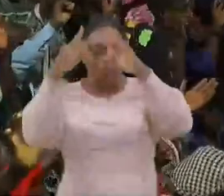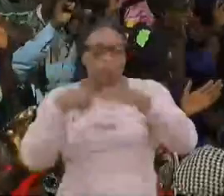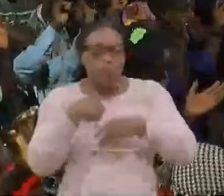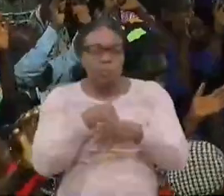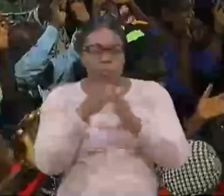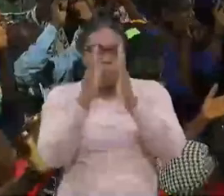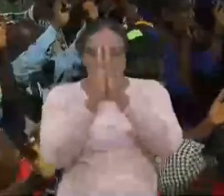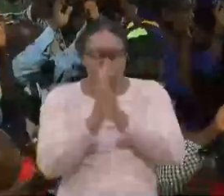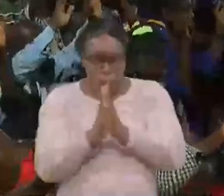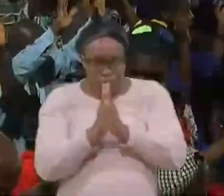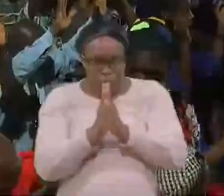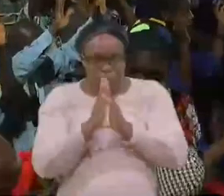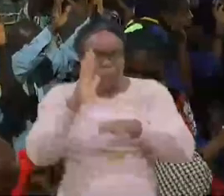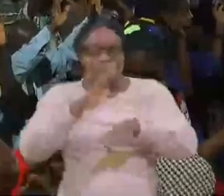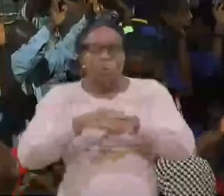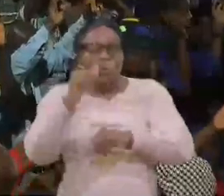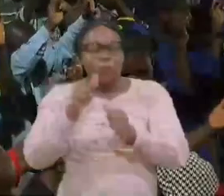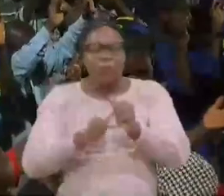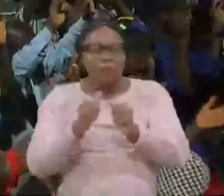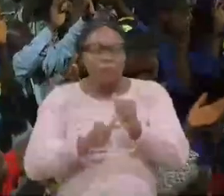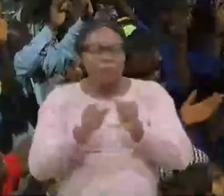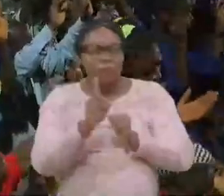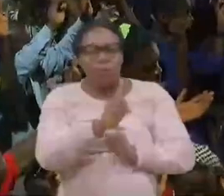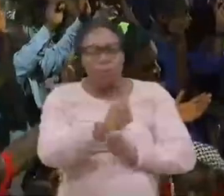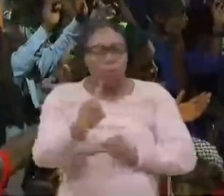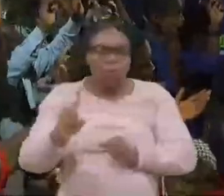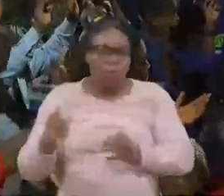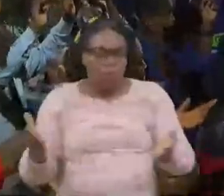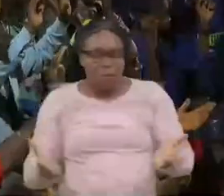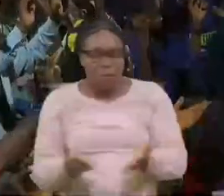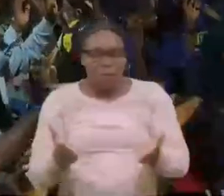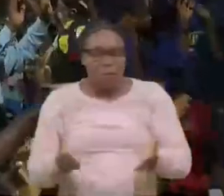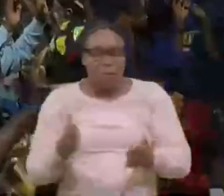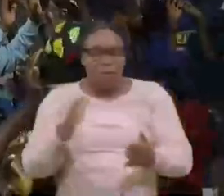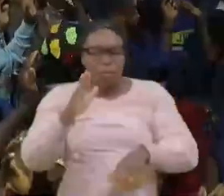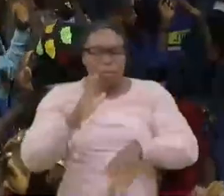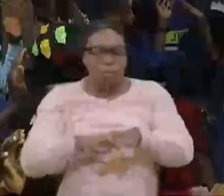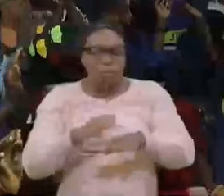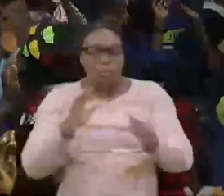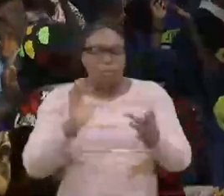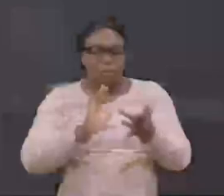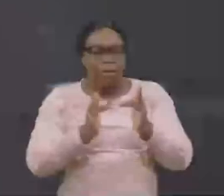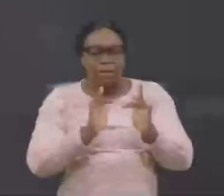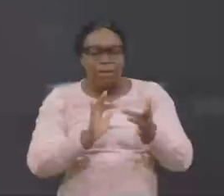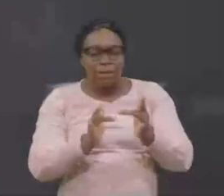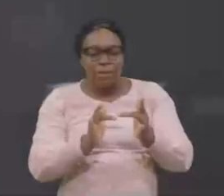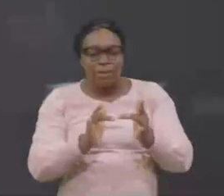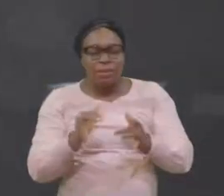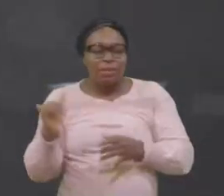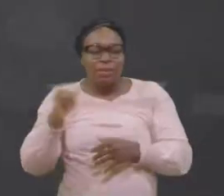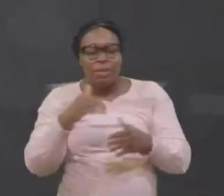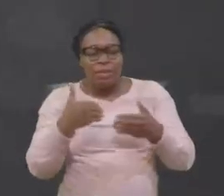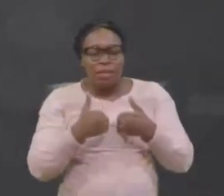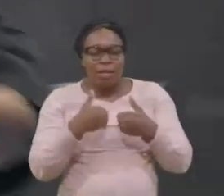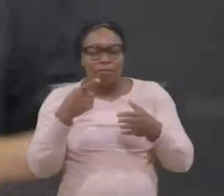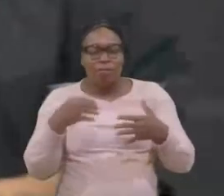pour chacun ici ce soir en ligne il y aura la joie il y aura